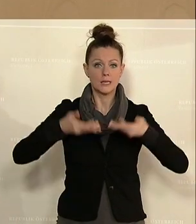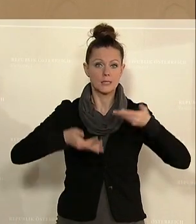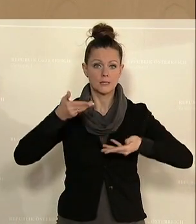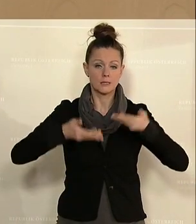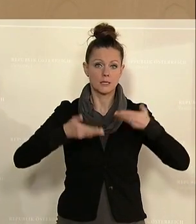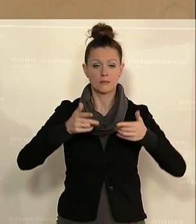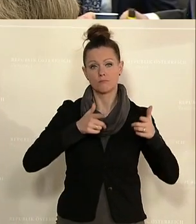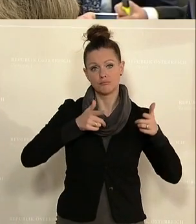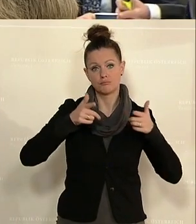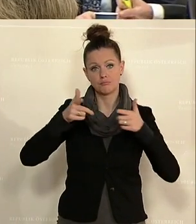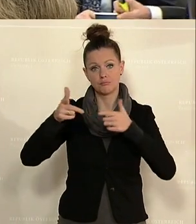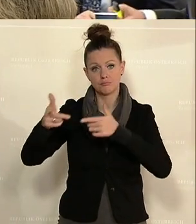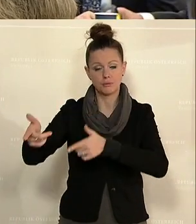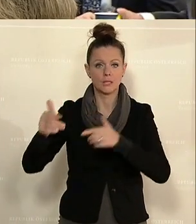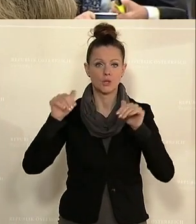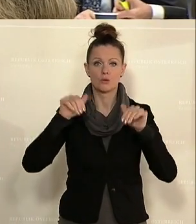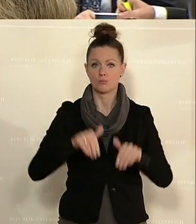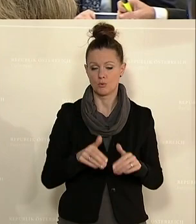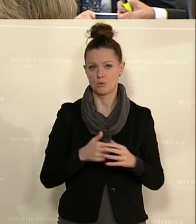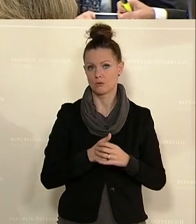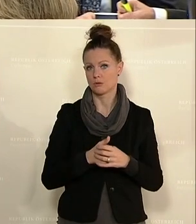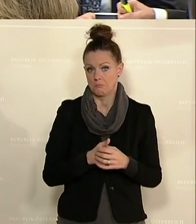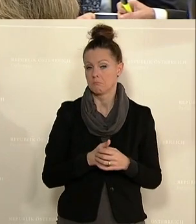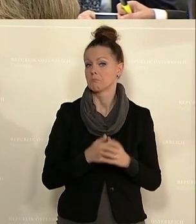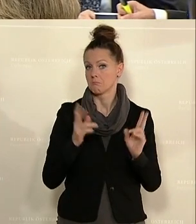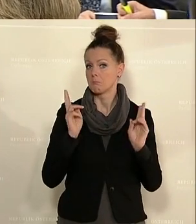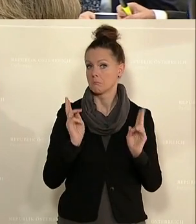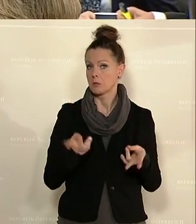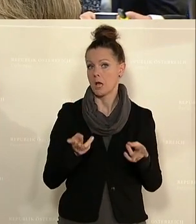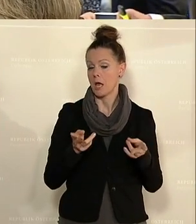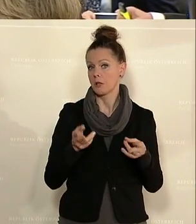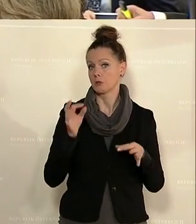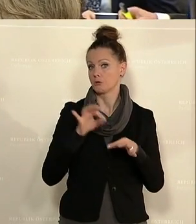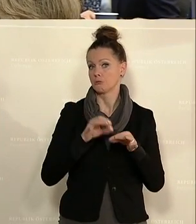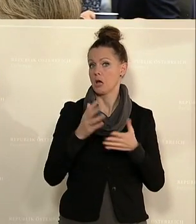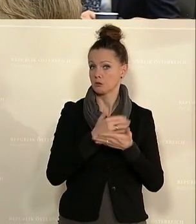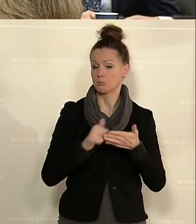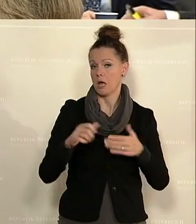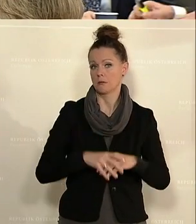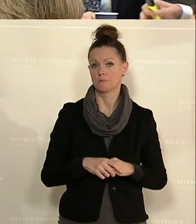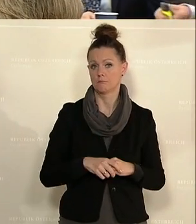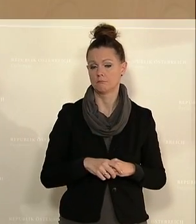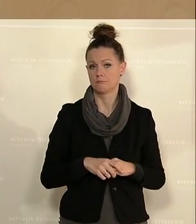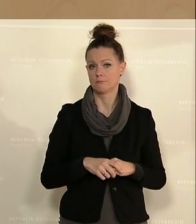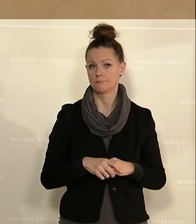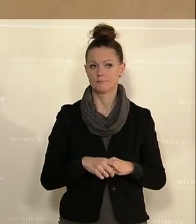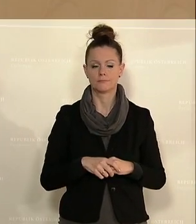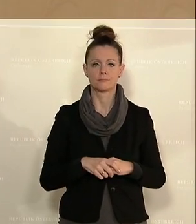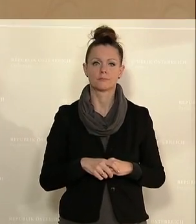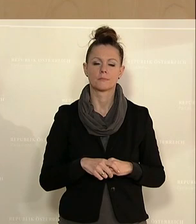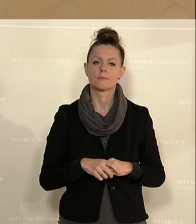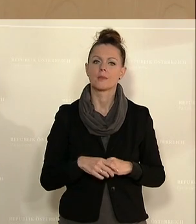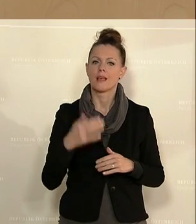fahren muss und man sich das dann auch letztlich ersparen könnte. Man muss sich bei allen